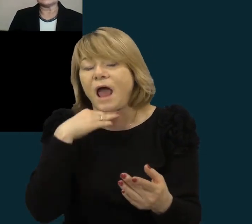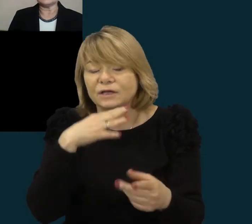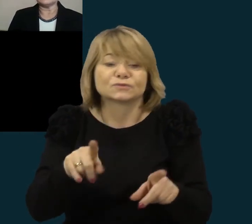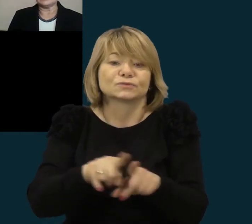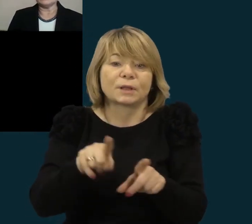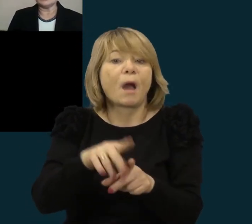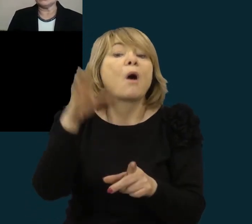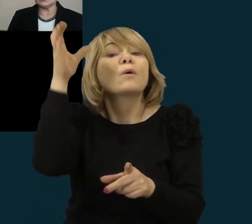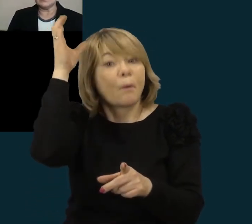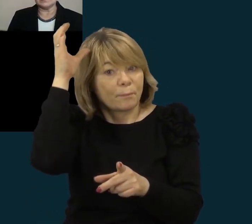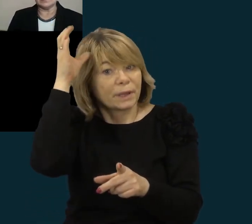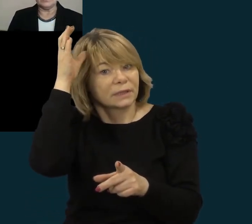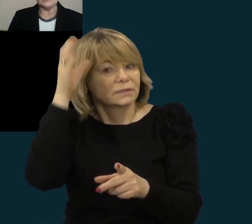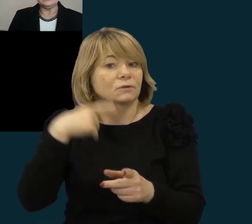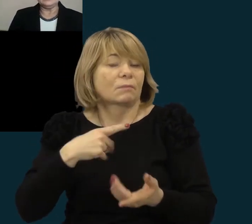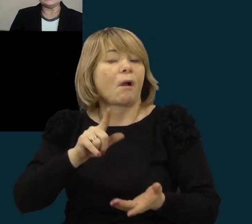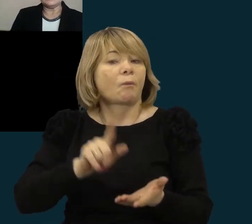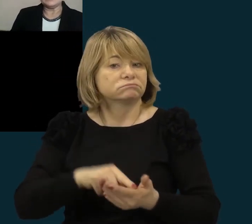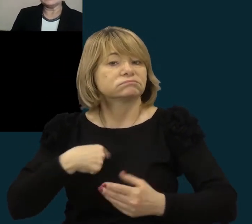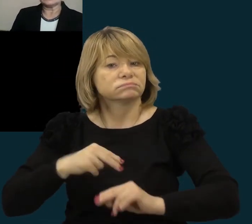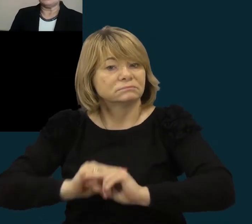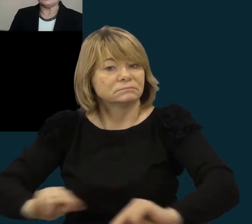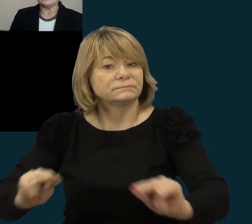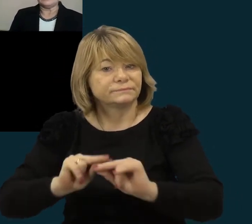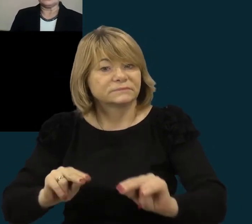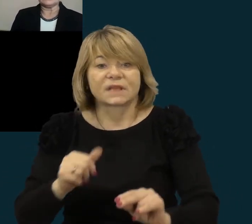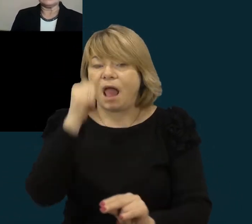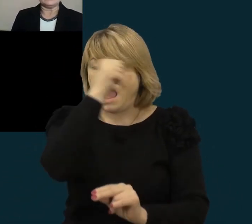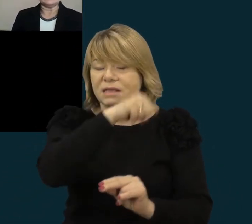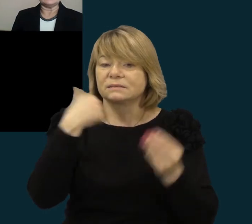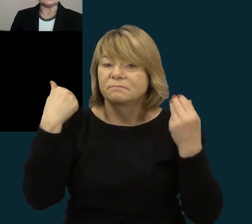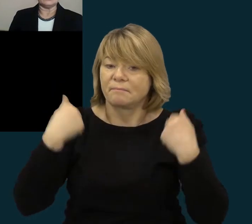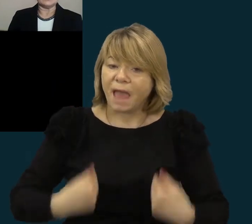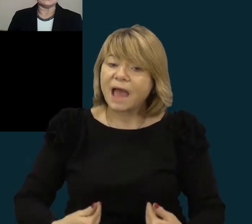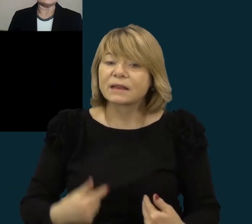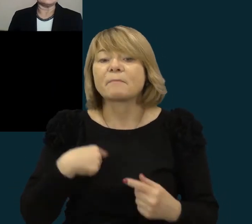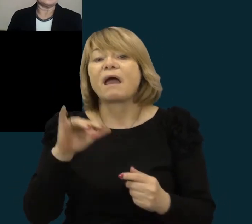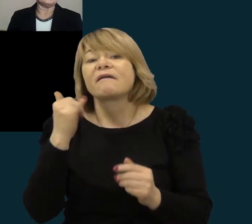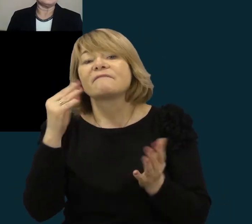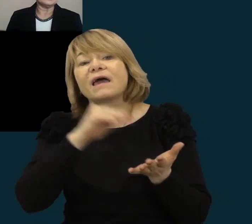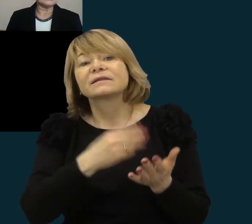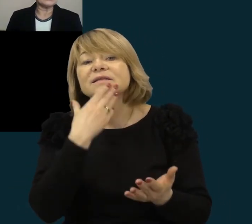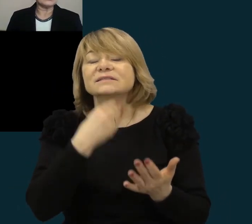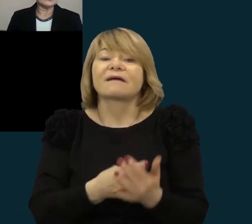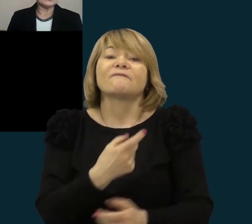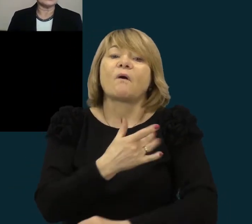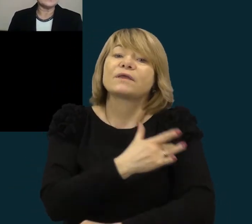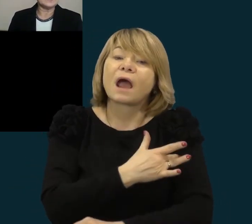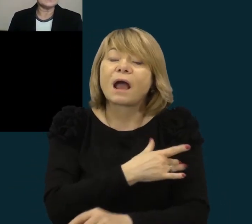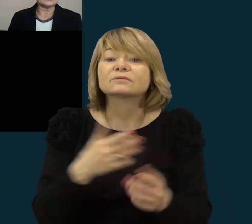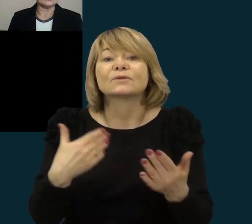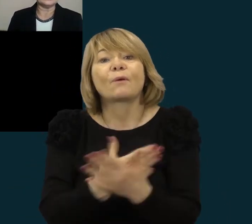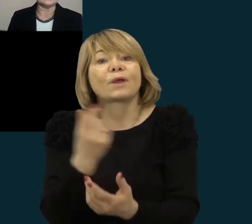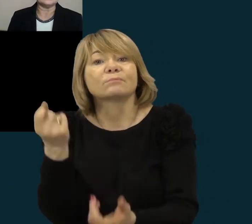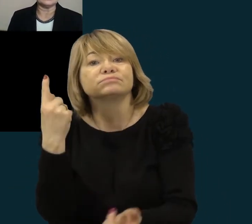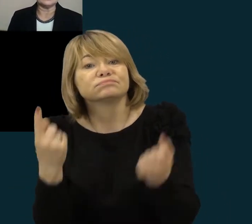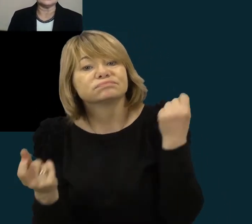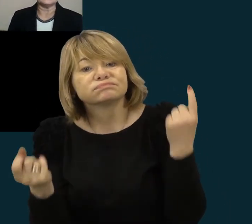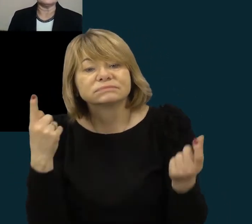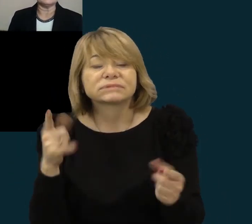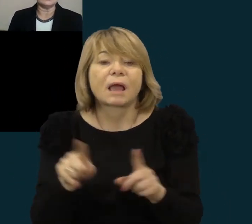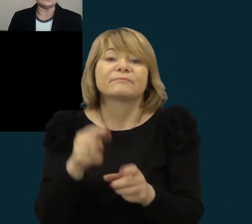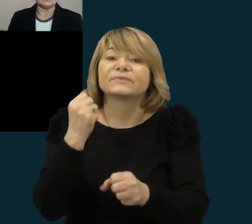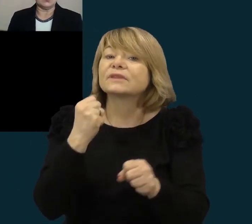kurias mes privalome ugdyti. Asmeninės kompetencijos tai įvertinti savo jėgas ir dvinti įšūkius, socialinės kompetencijos